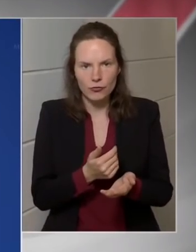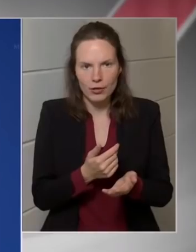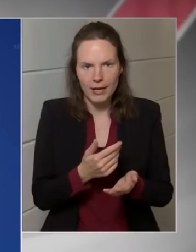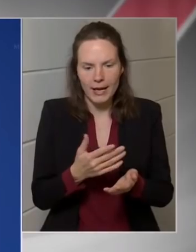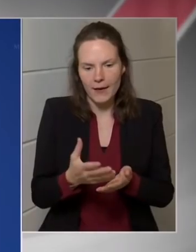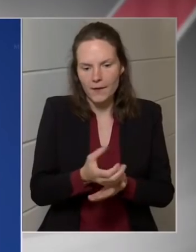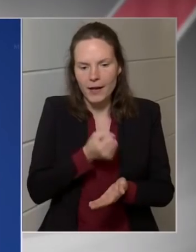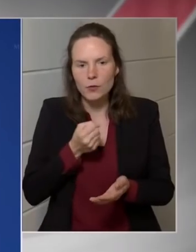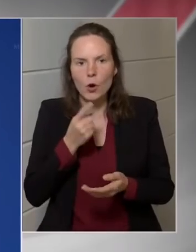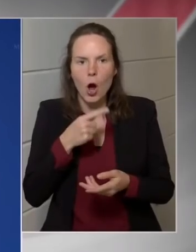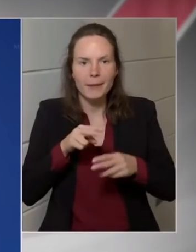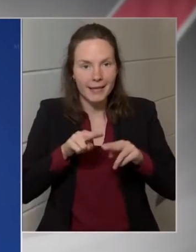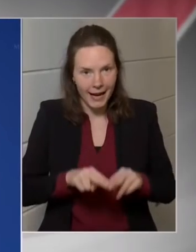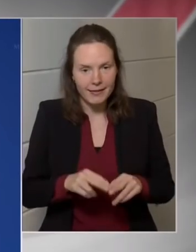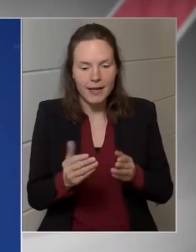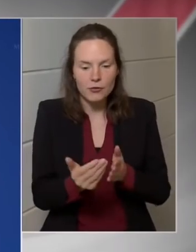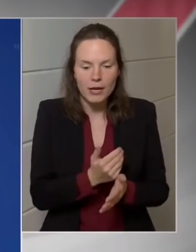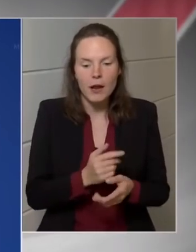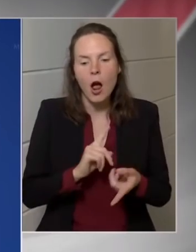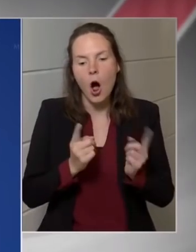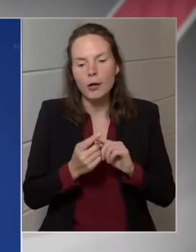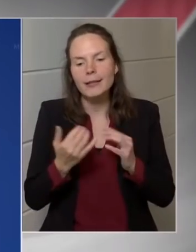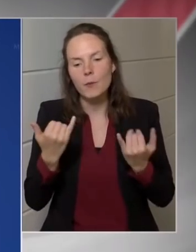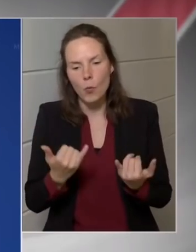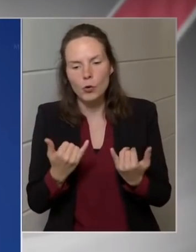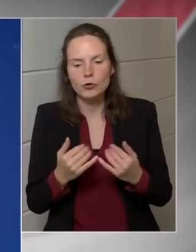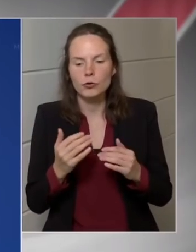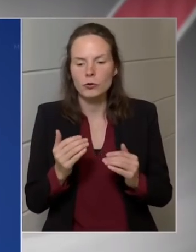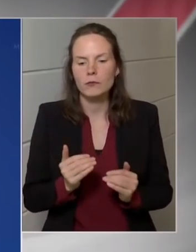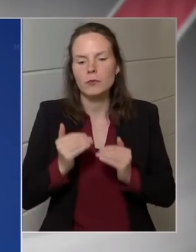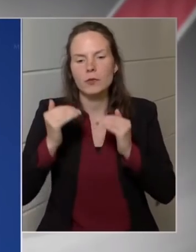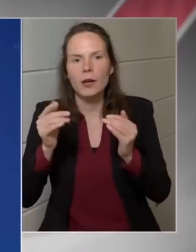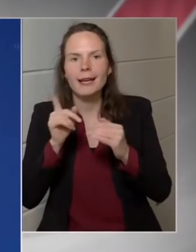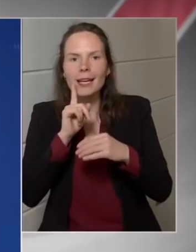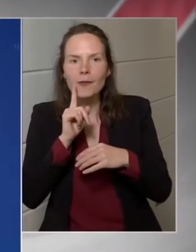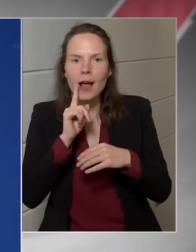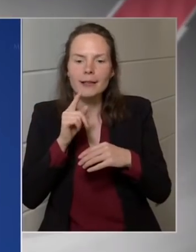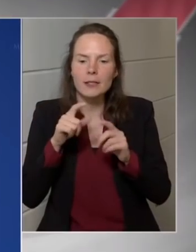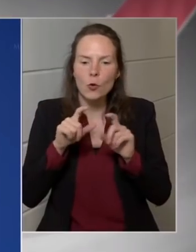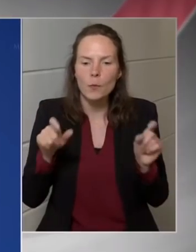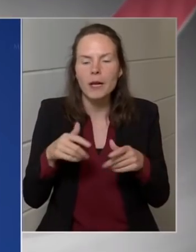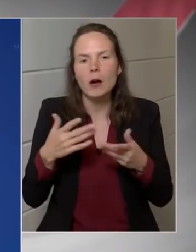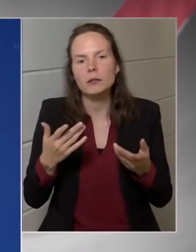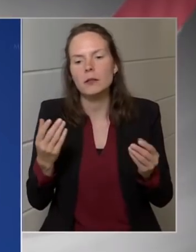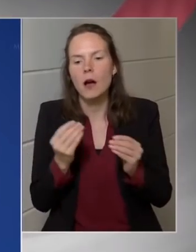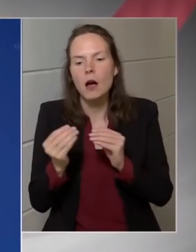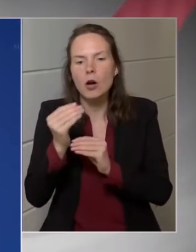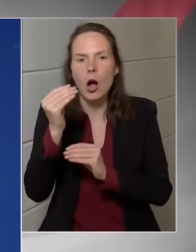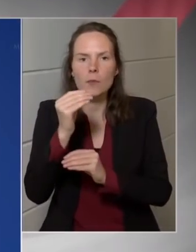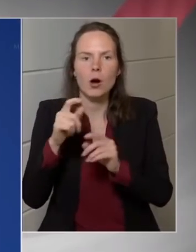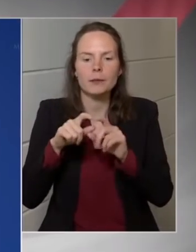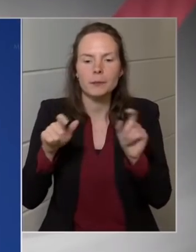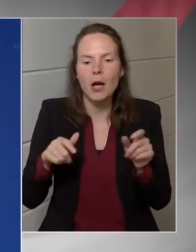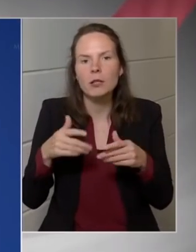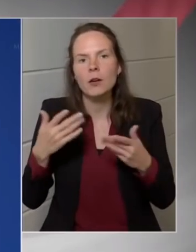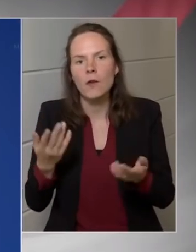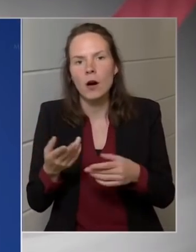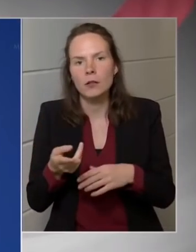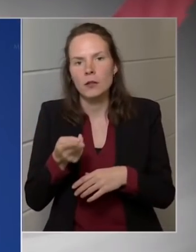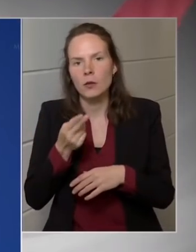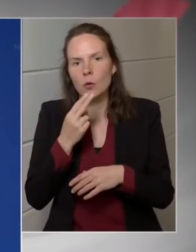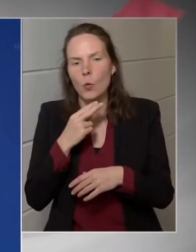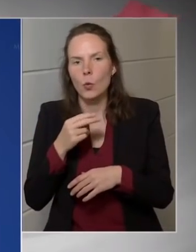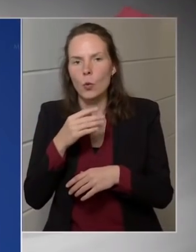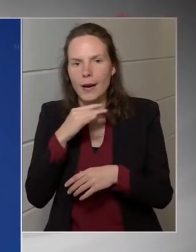adók nem adnak okot áremelésre, hiszen nem olyan nyerességet veszünk el, ami a rendes nyerességhez